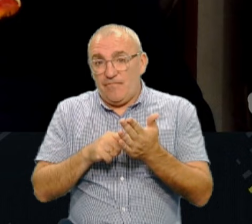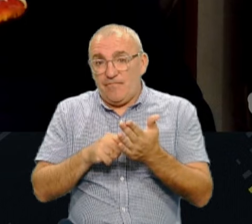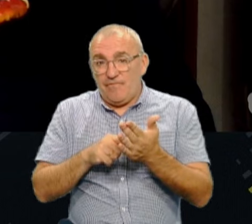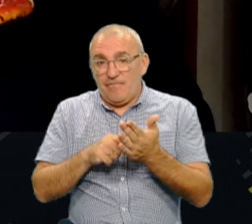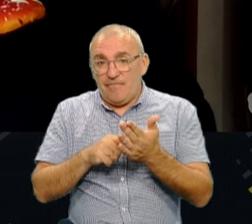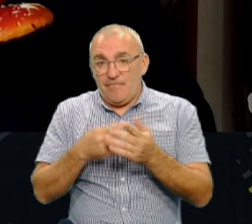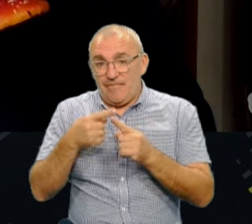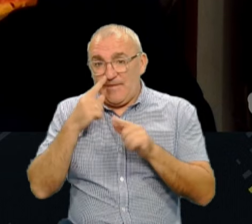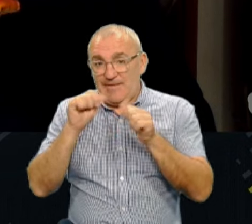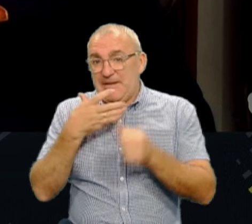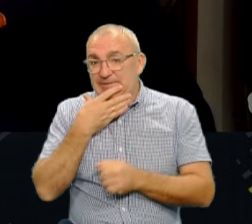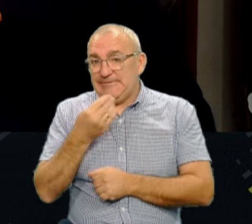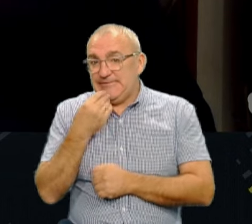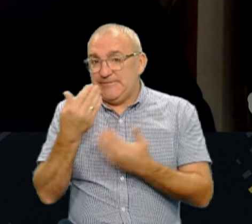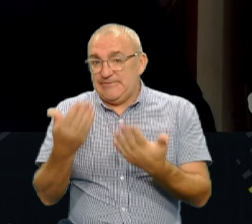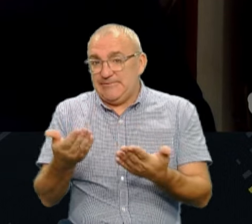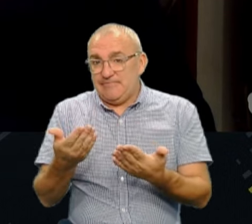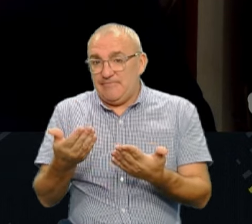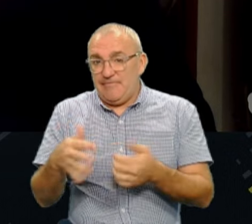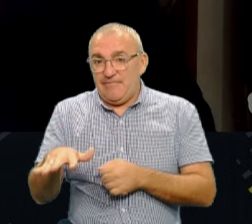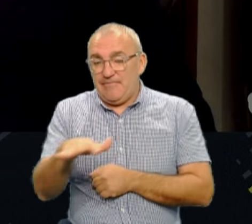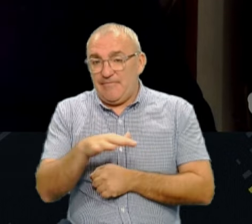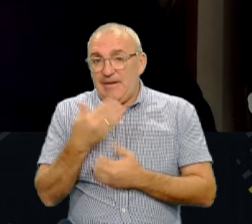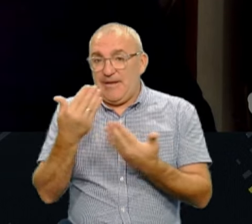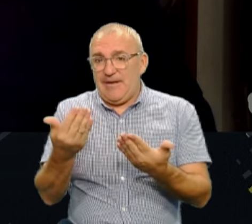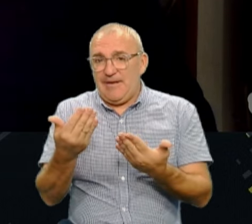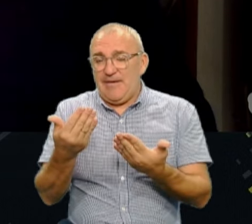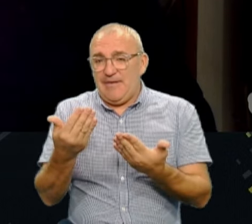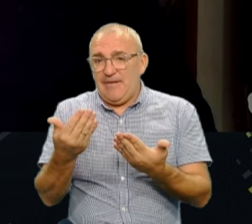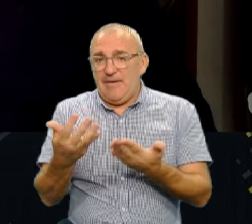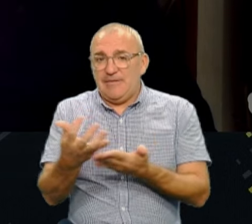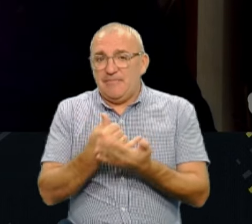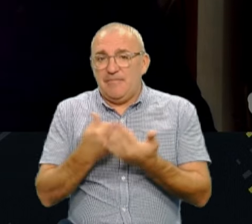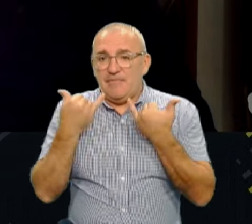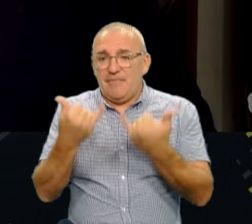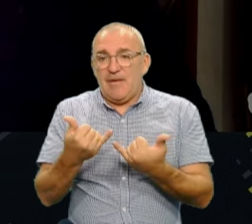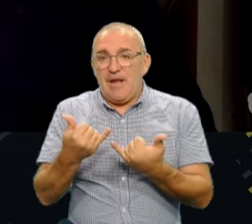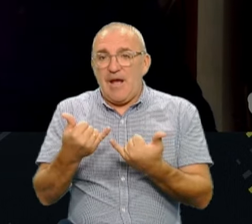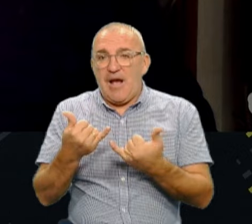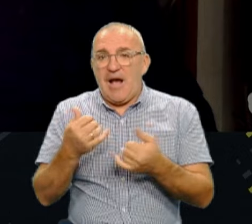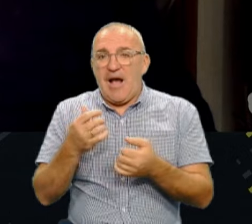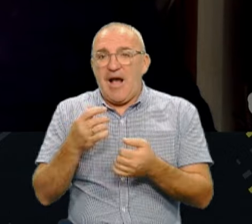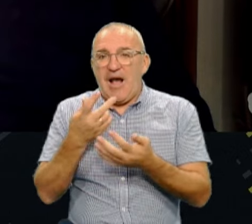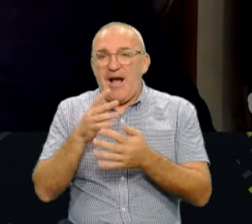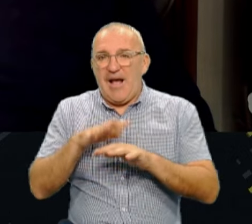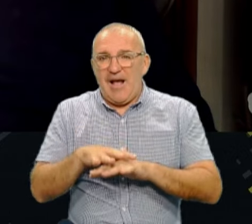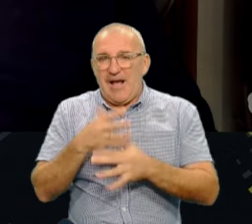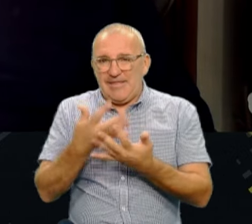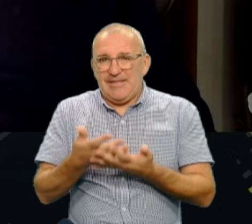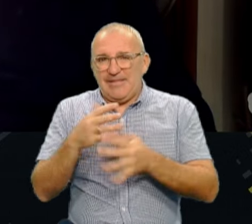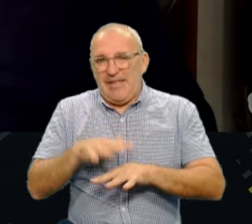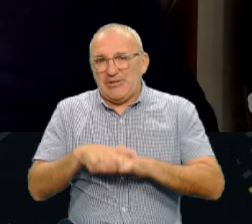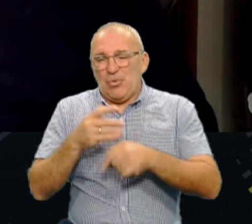вони такі цікаві. Я їх збираю для настоянок, які я роблю для